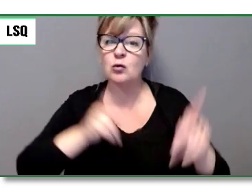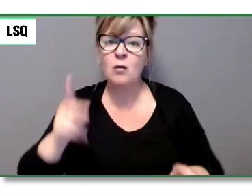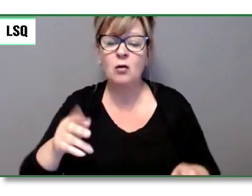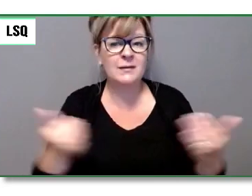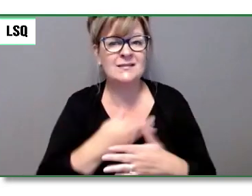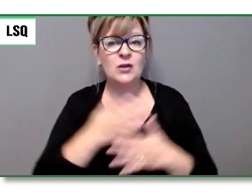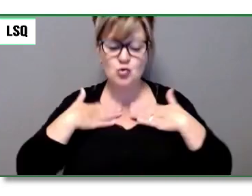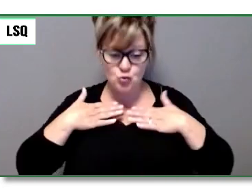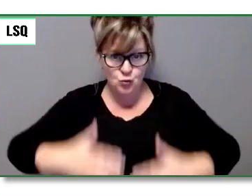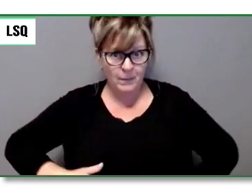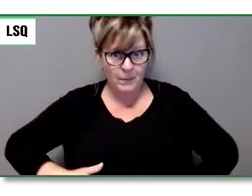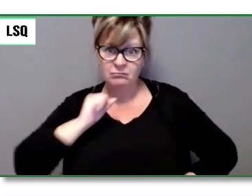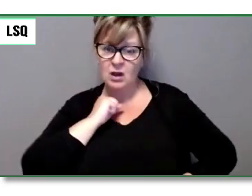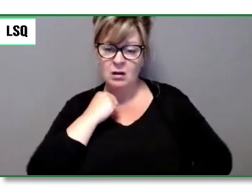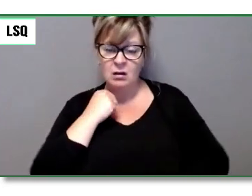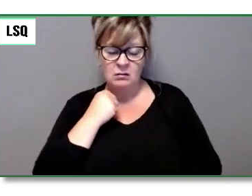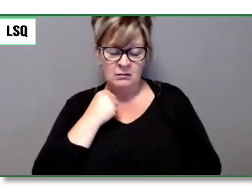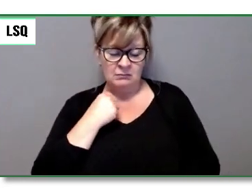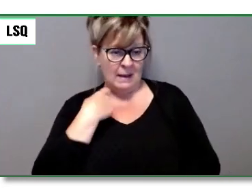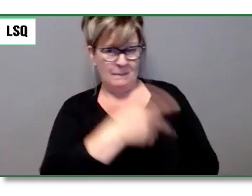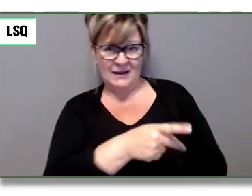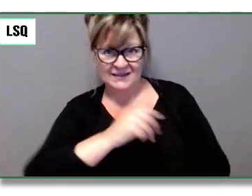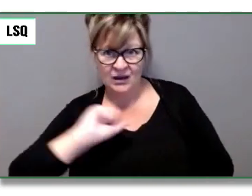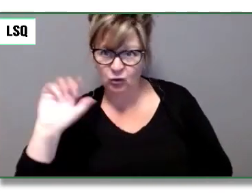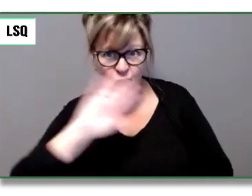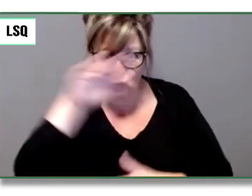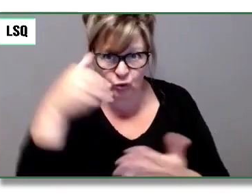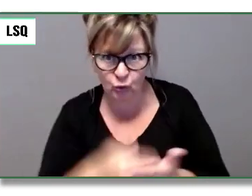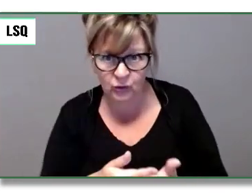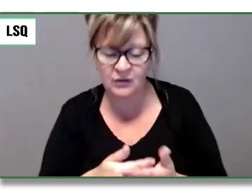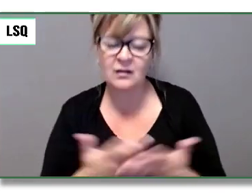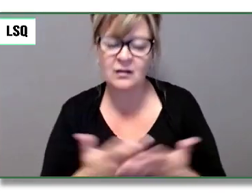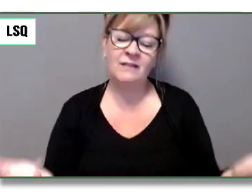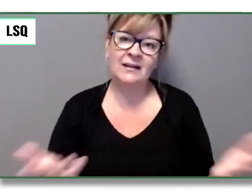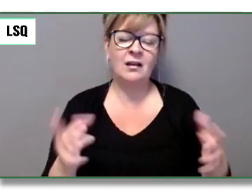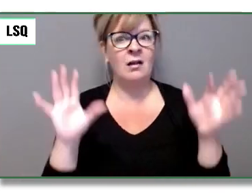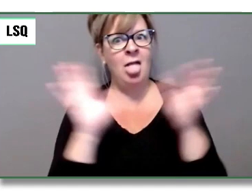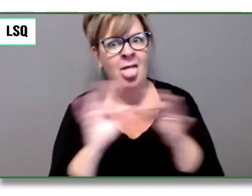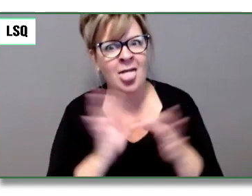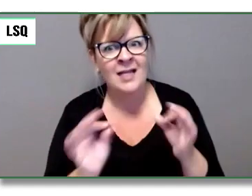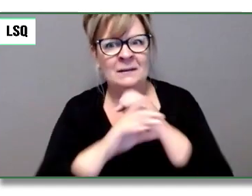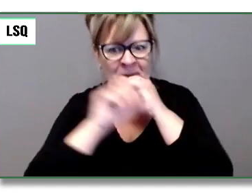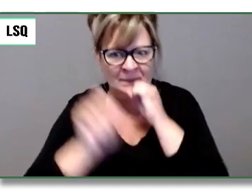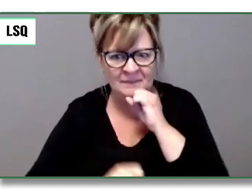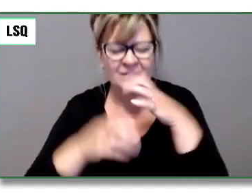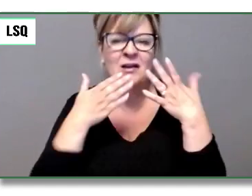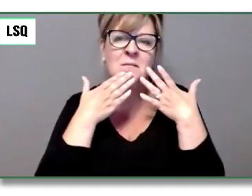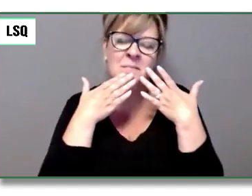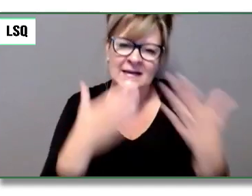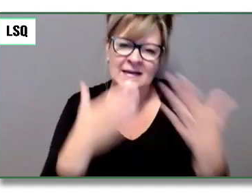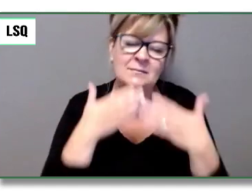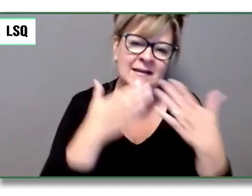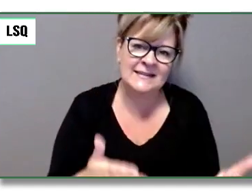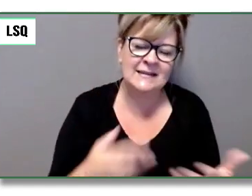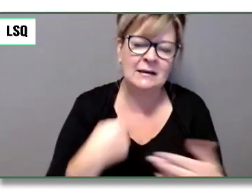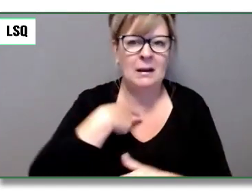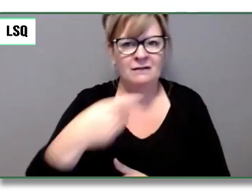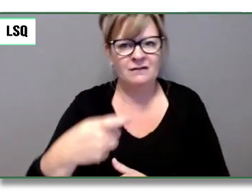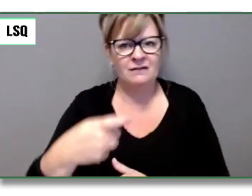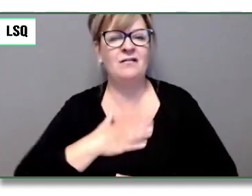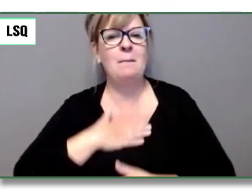vous adresser la parole et j'espère pouvoir répondre à vos questions par courriel. Merci Julie.